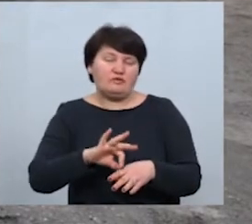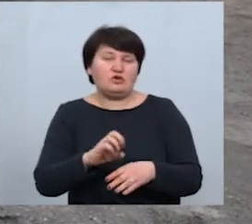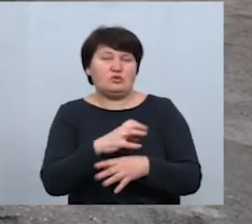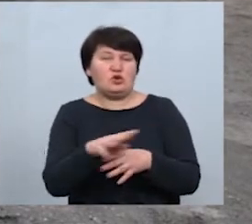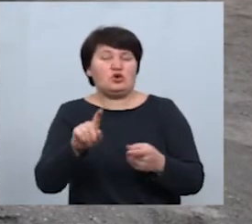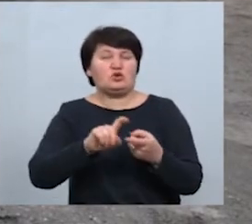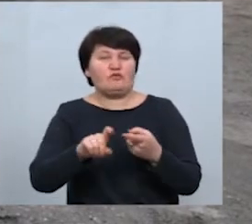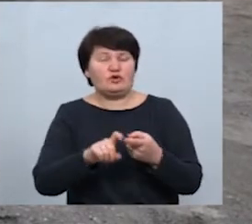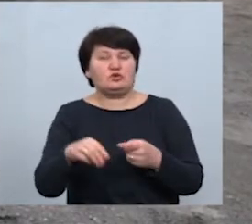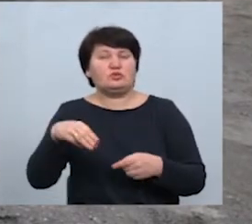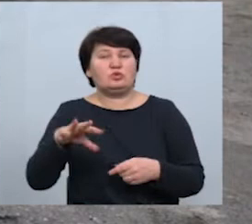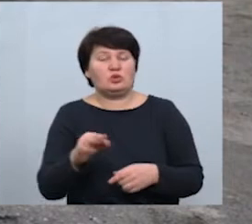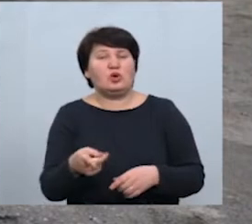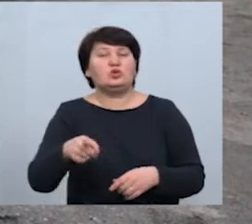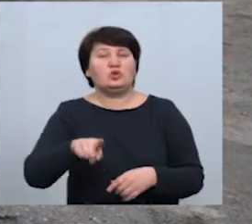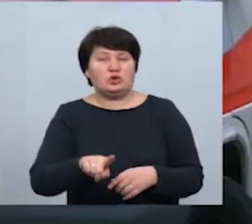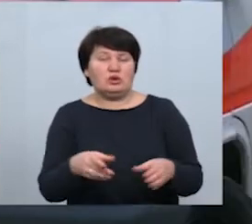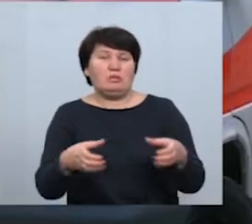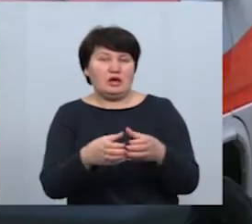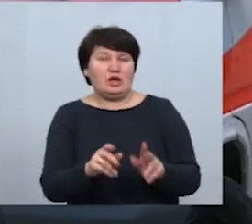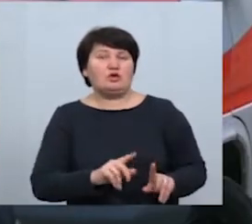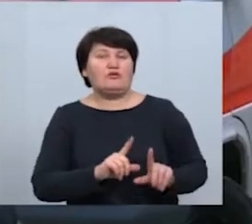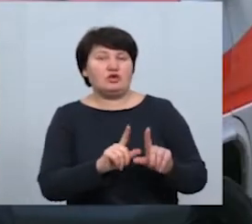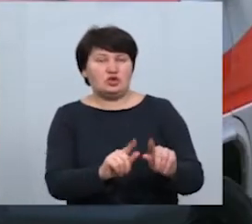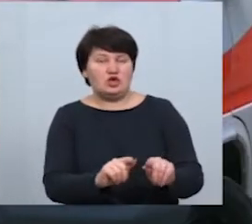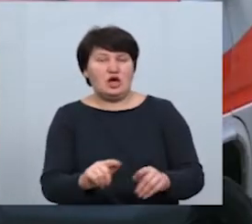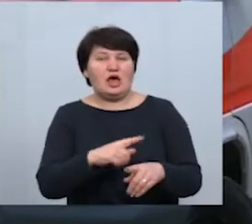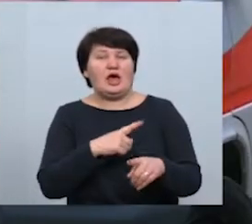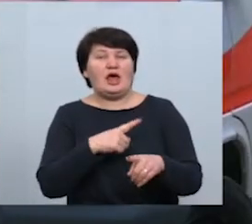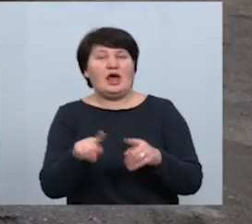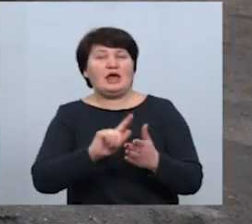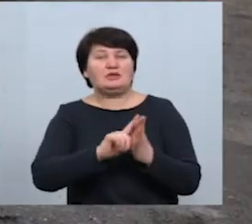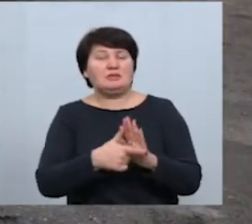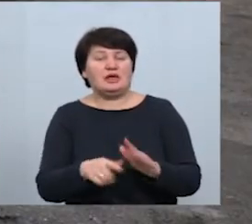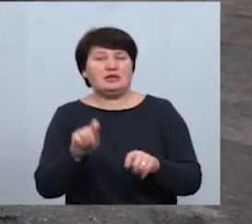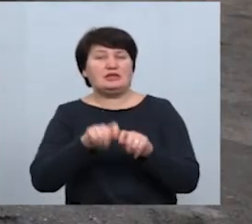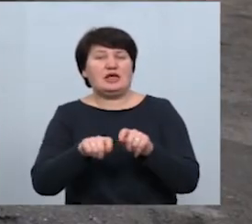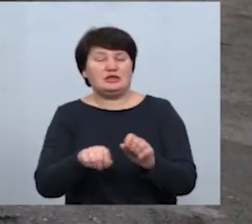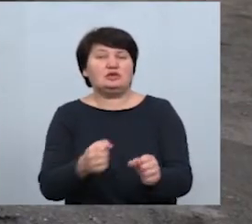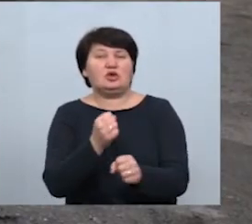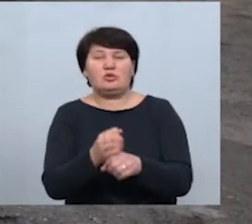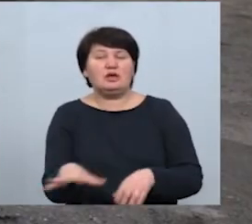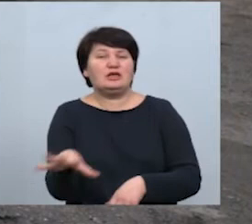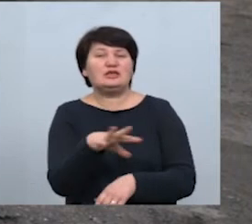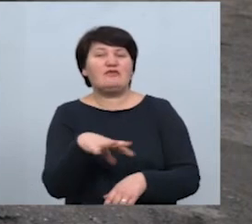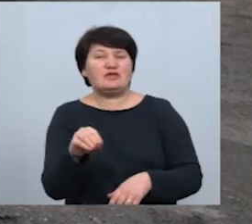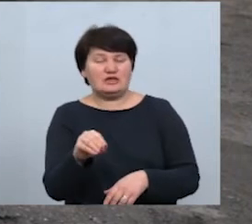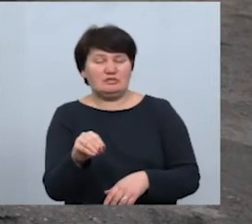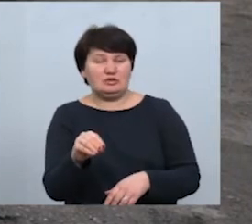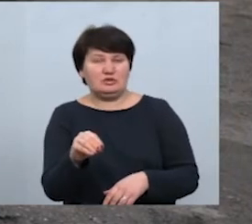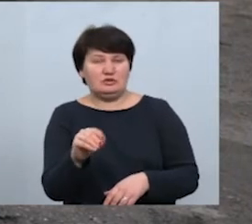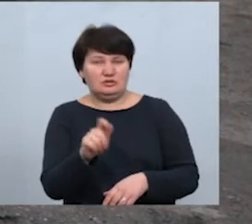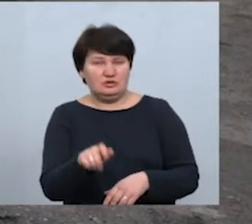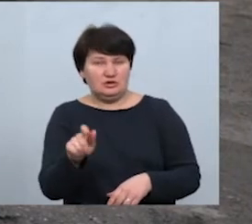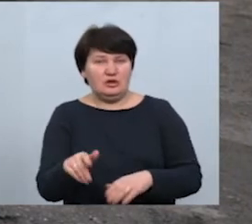то тоді ця бригада виїжджає. Експрес-тести робляться всім, потім після